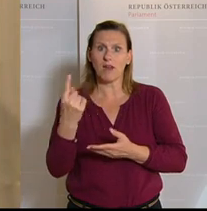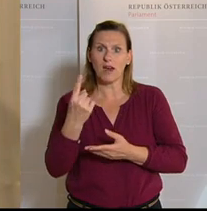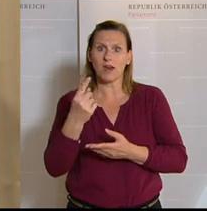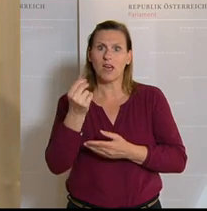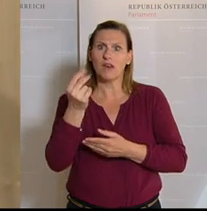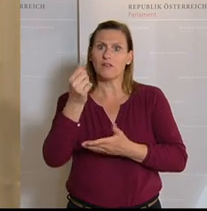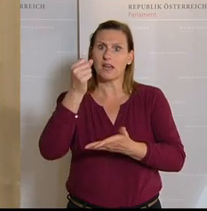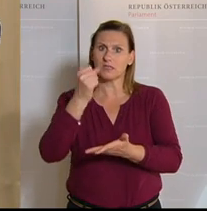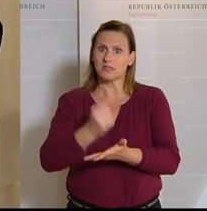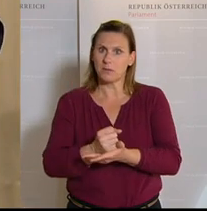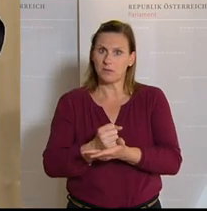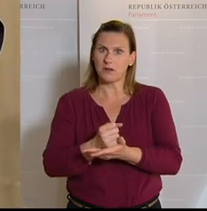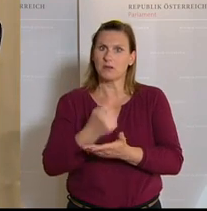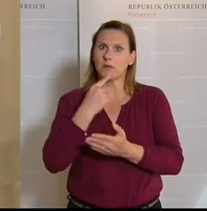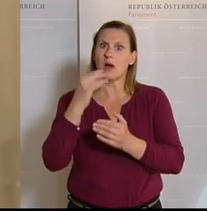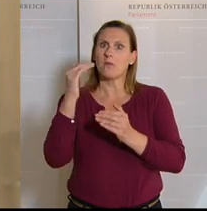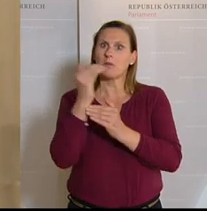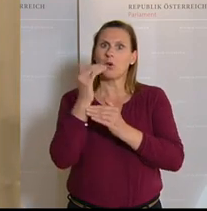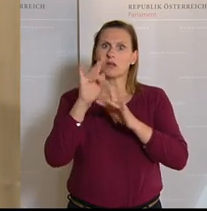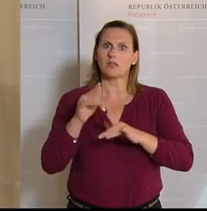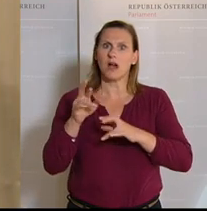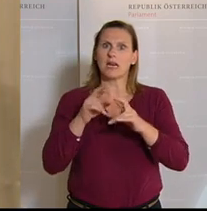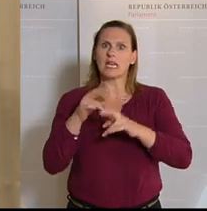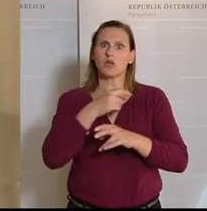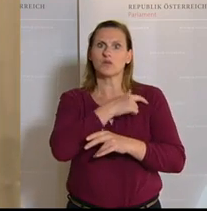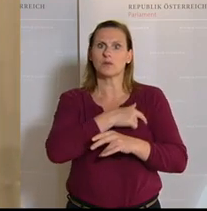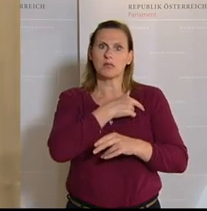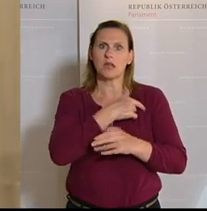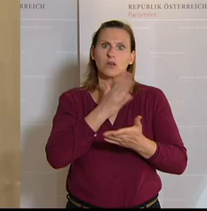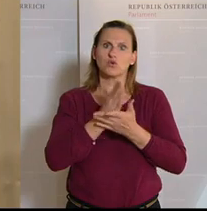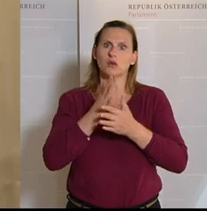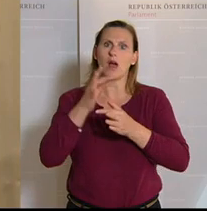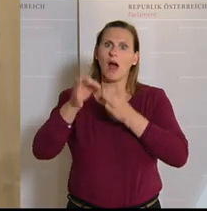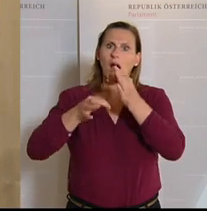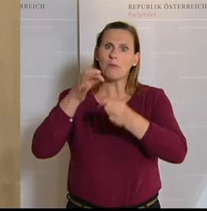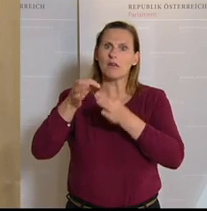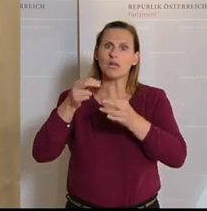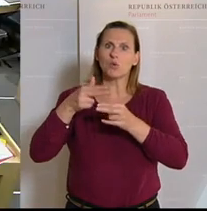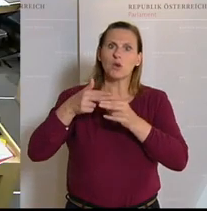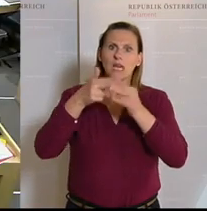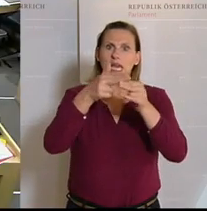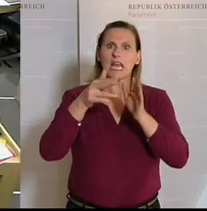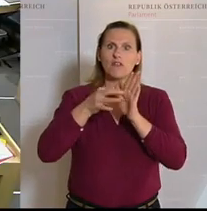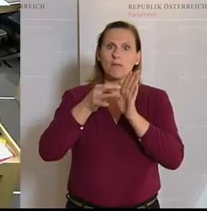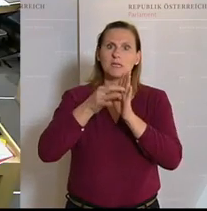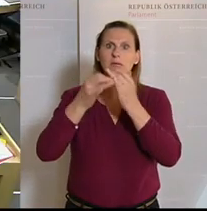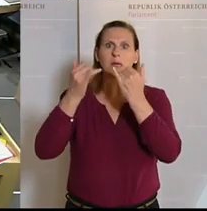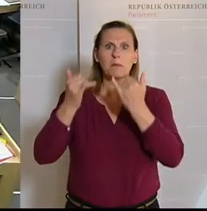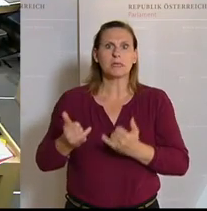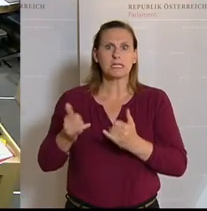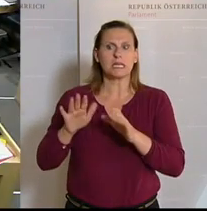jene Behörde, die die Regierungsparteien von der Abwicklung der Hilfsmaßnahmen bis dato